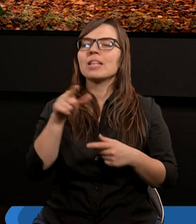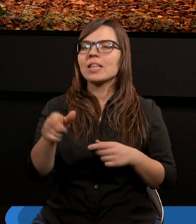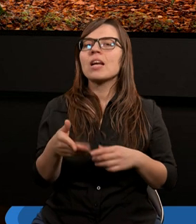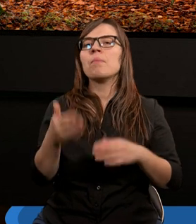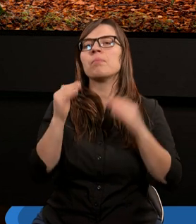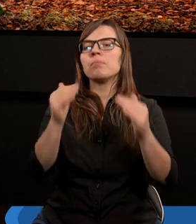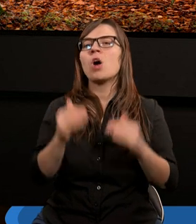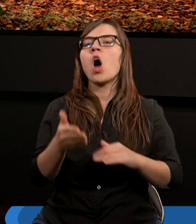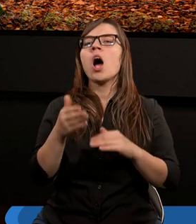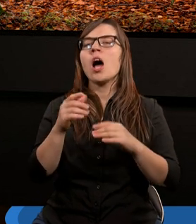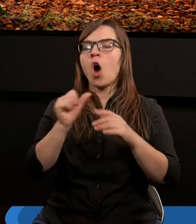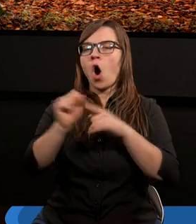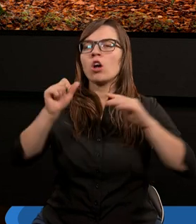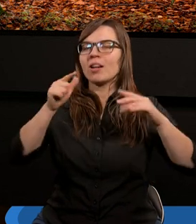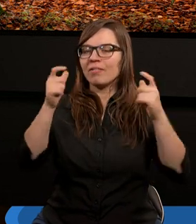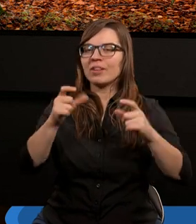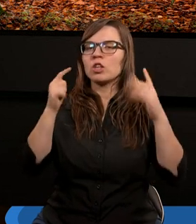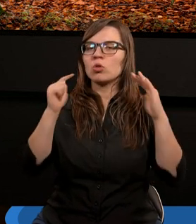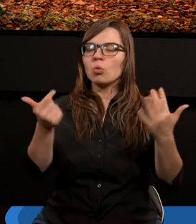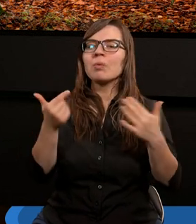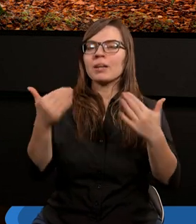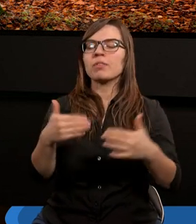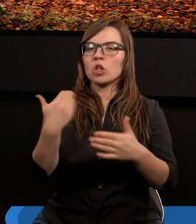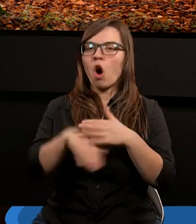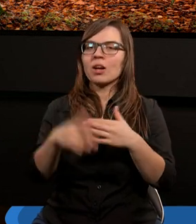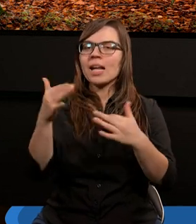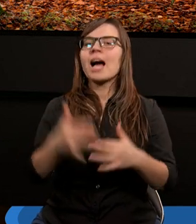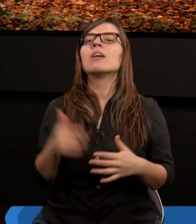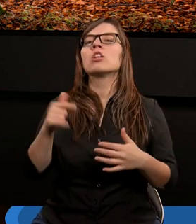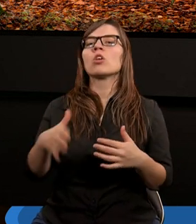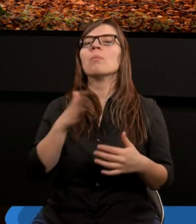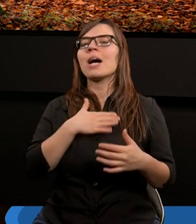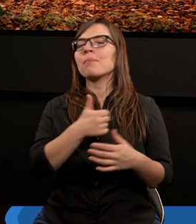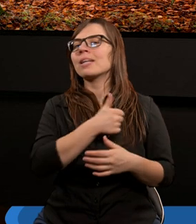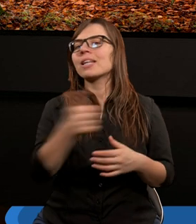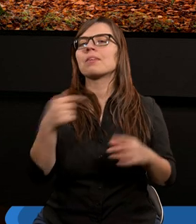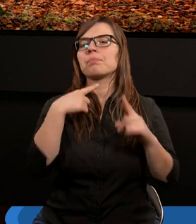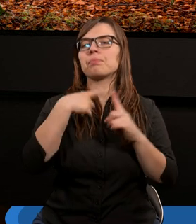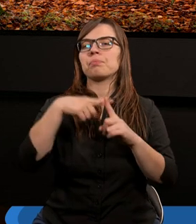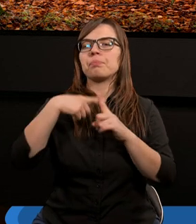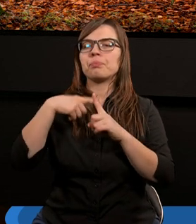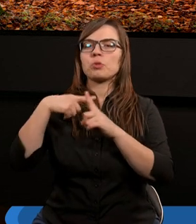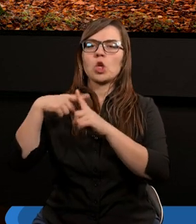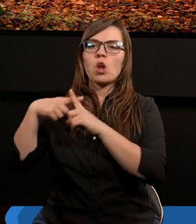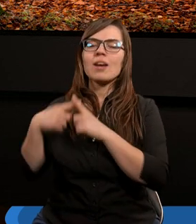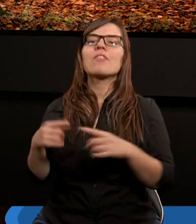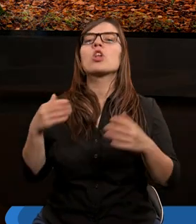odcinku od siódmego wiersza do końca w zasadzie to mamy same pozytywy dotyczące zakonu.